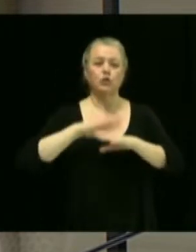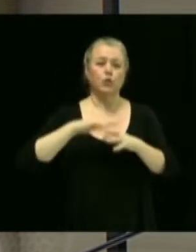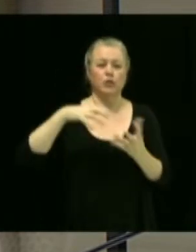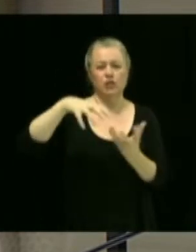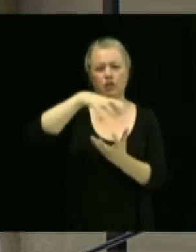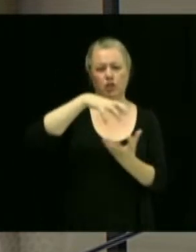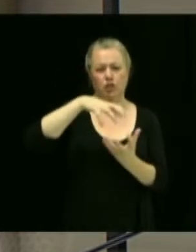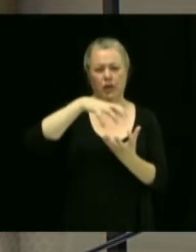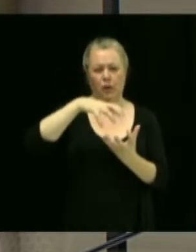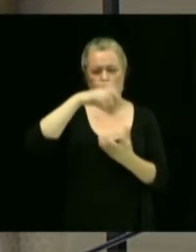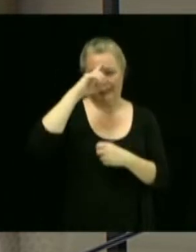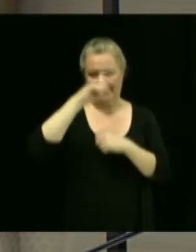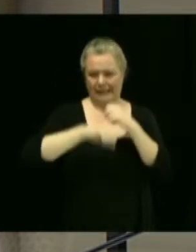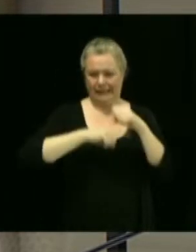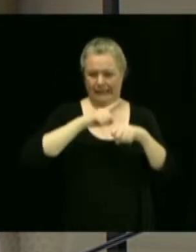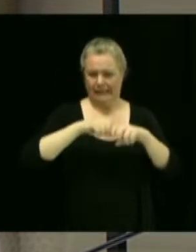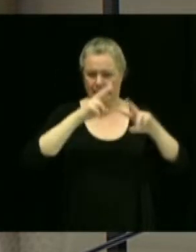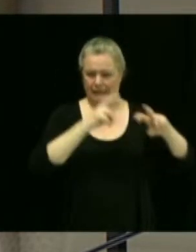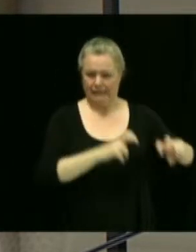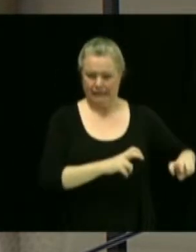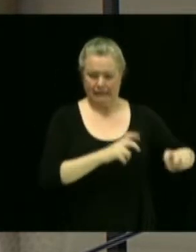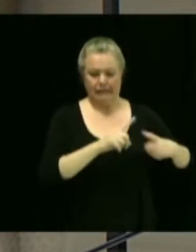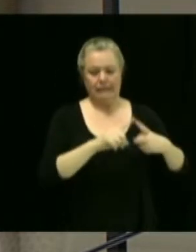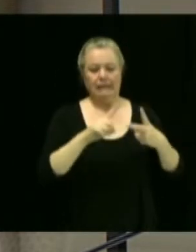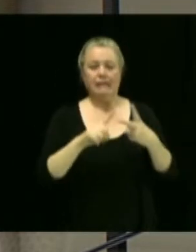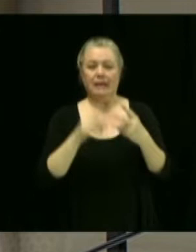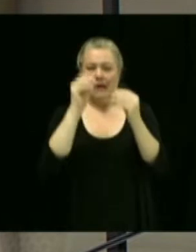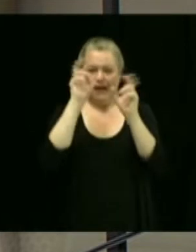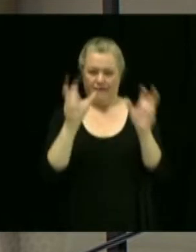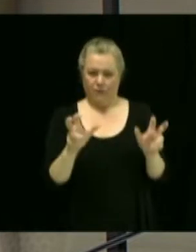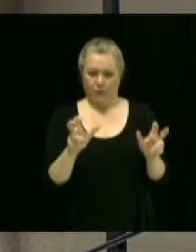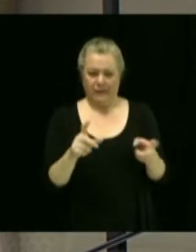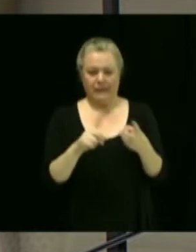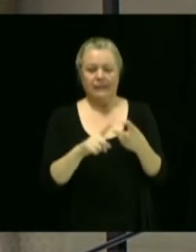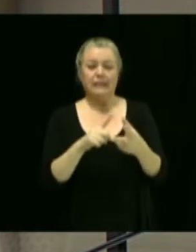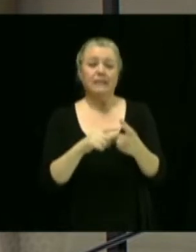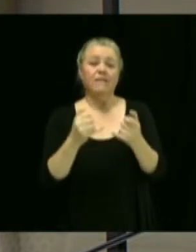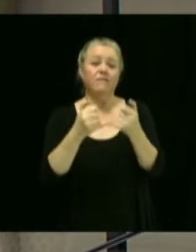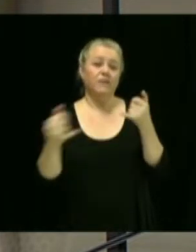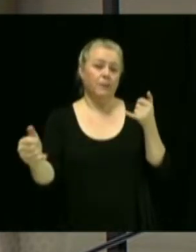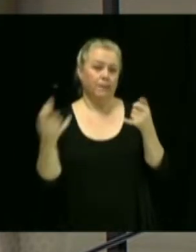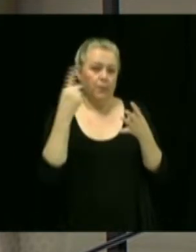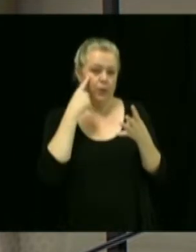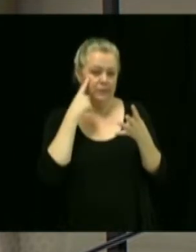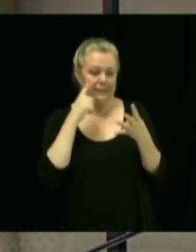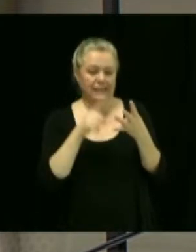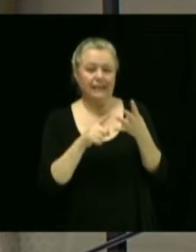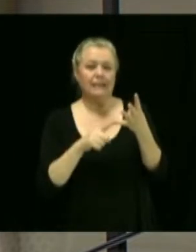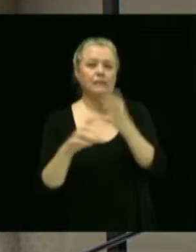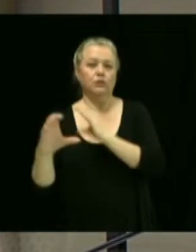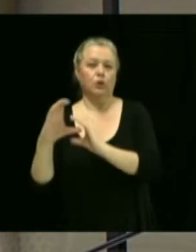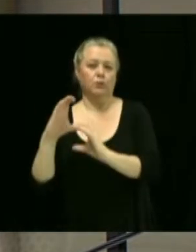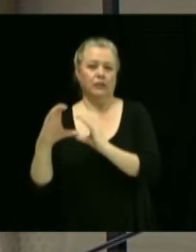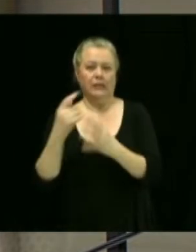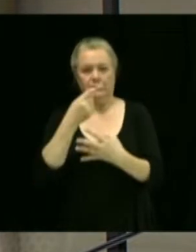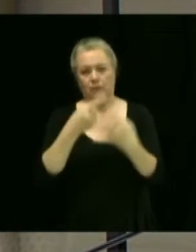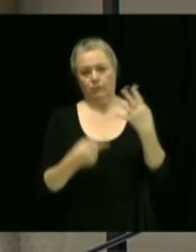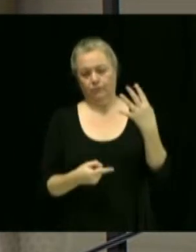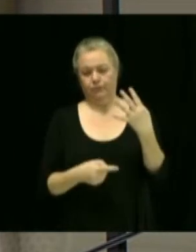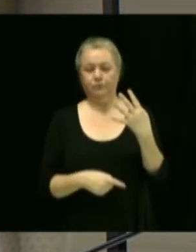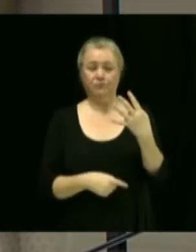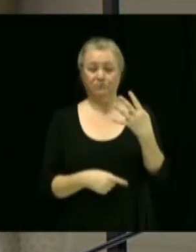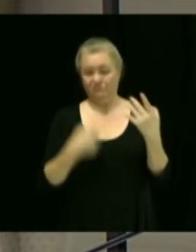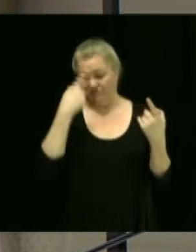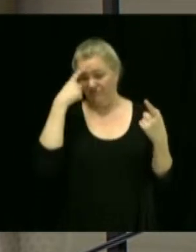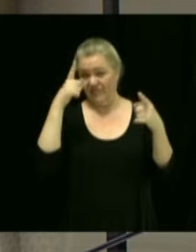en informatique, en fibre optique et en communication. Alors, ce sont des ententes valides pour une période de trois